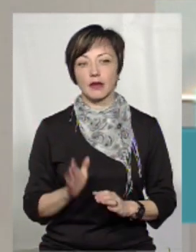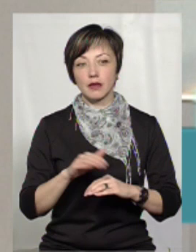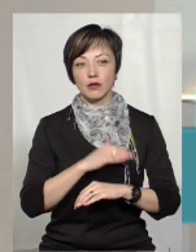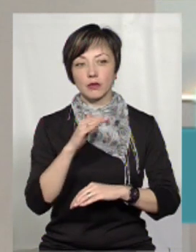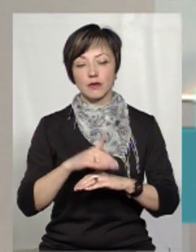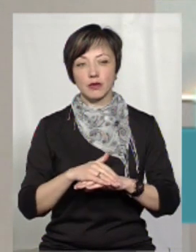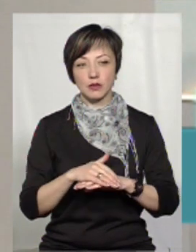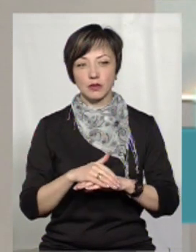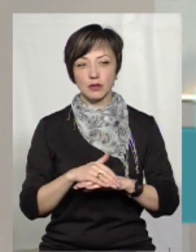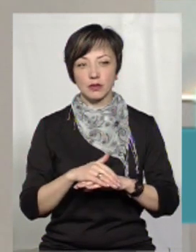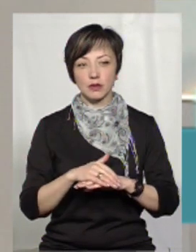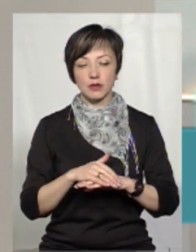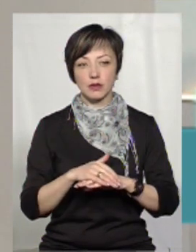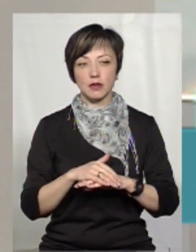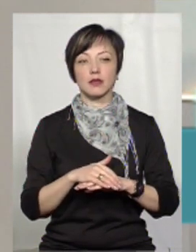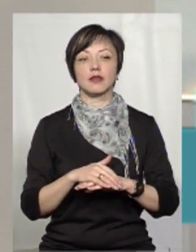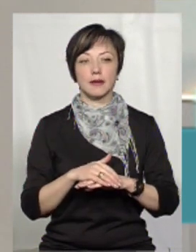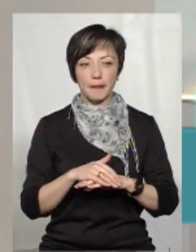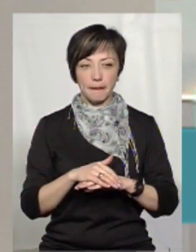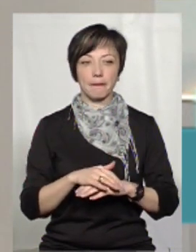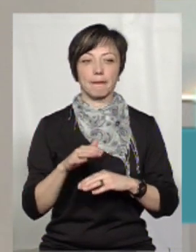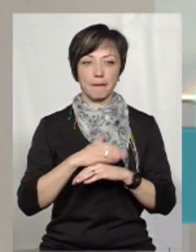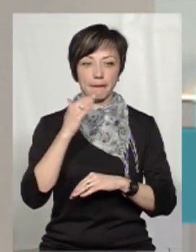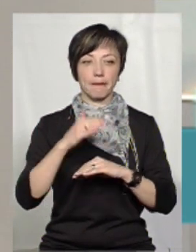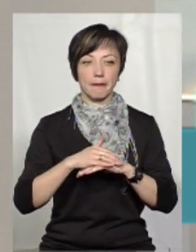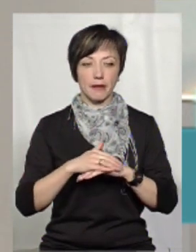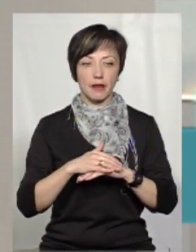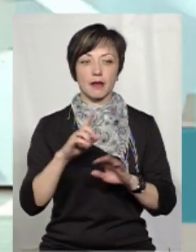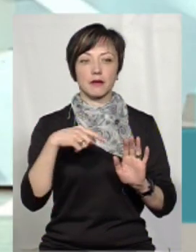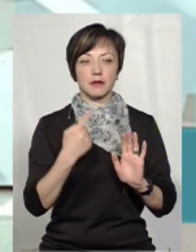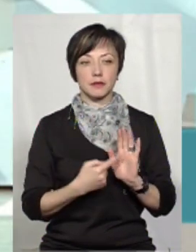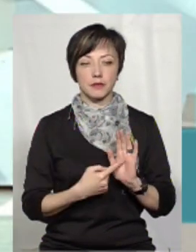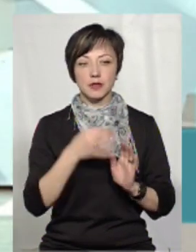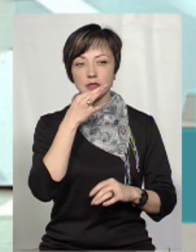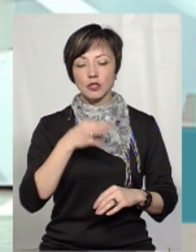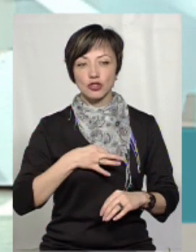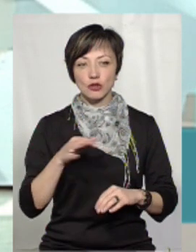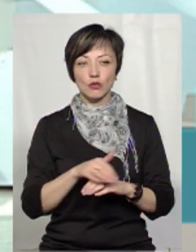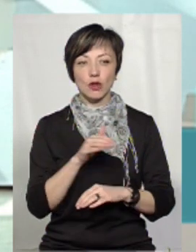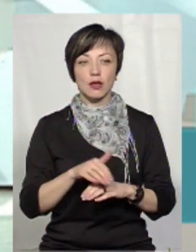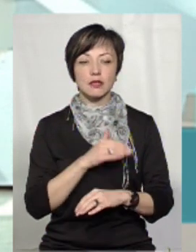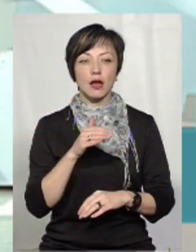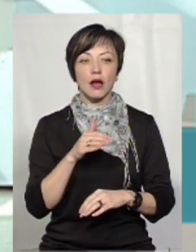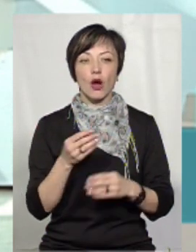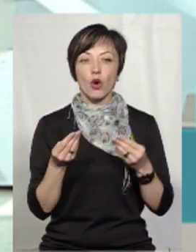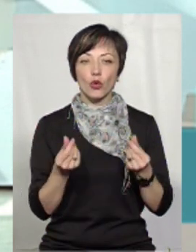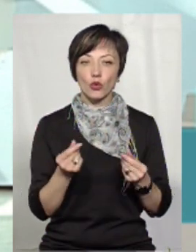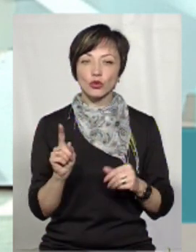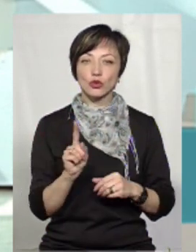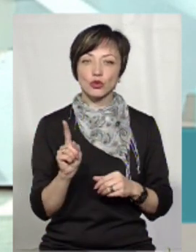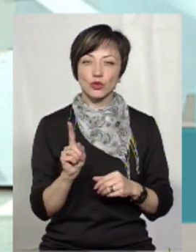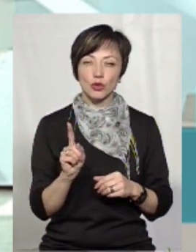Добрий вечір. Здравствуйте, слухаємо вас. Добрий вечір. А скажіть, пожалуйста, а ті гроші,